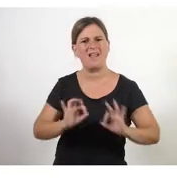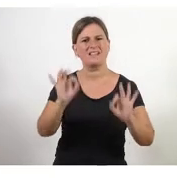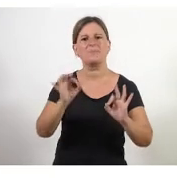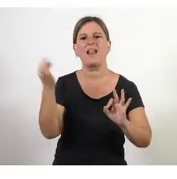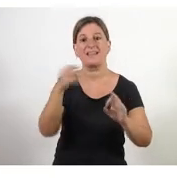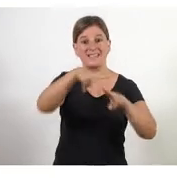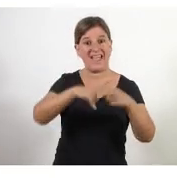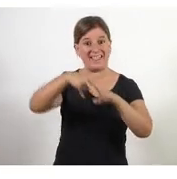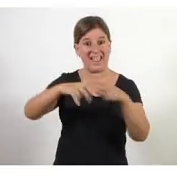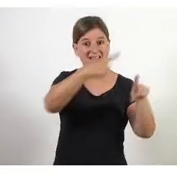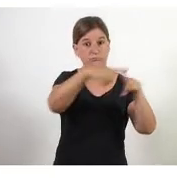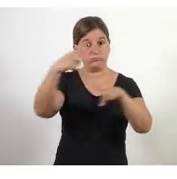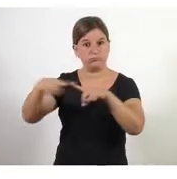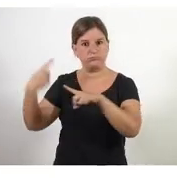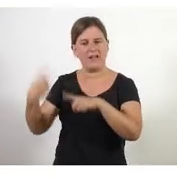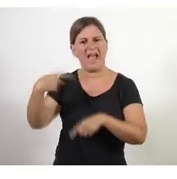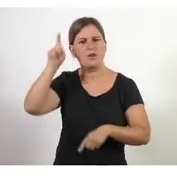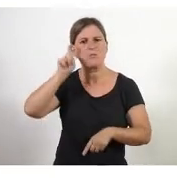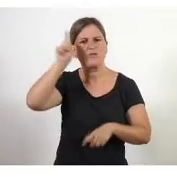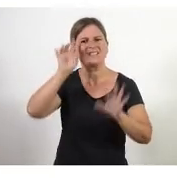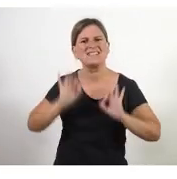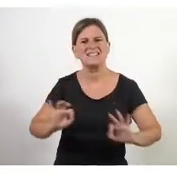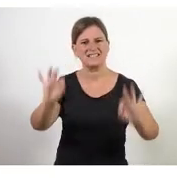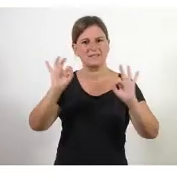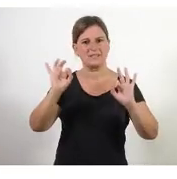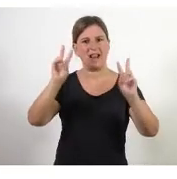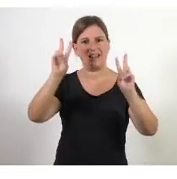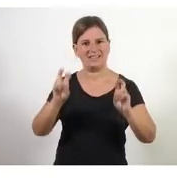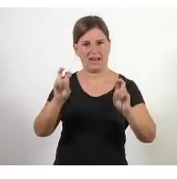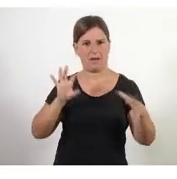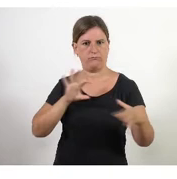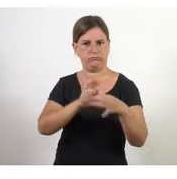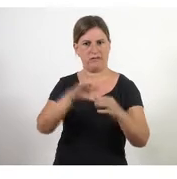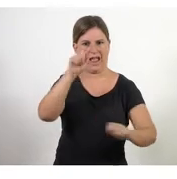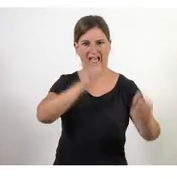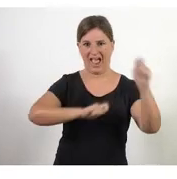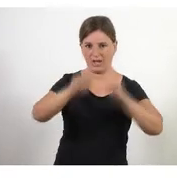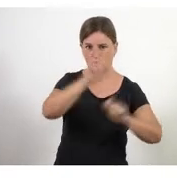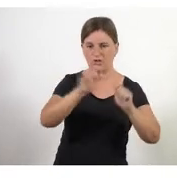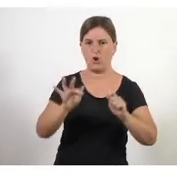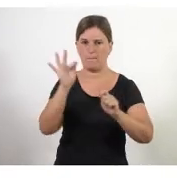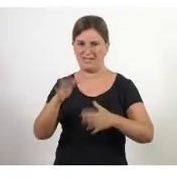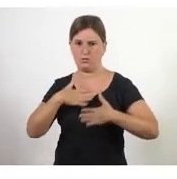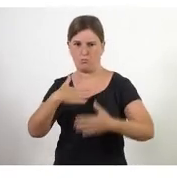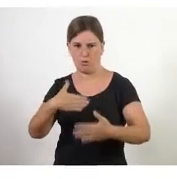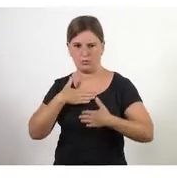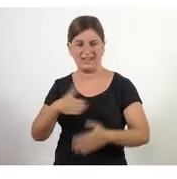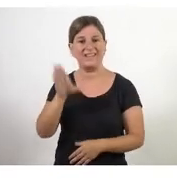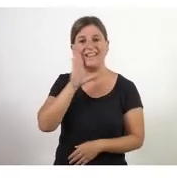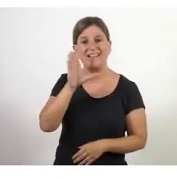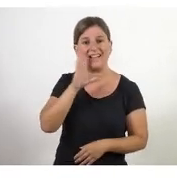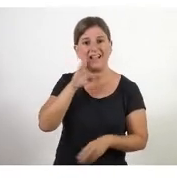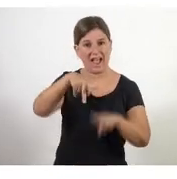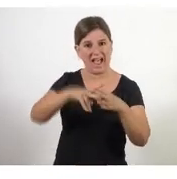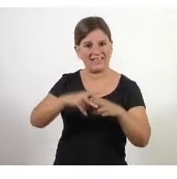dels tallers trobarem docents especialitzats en el sector associatiu i en el voluntariat. I en aquests tallers no només volem que